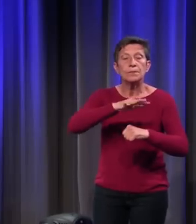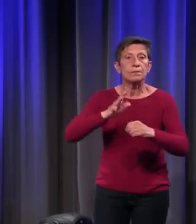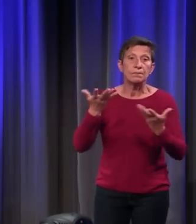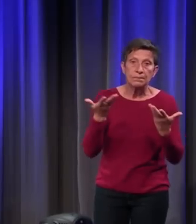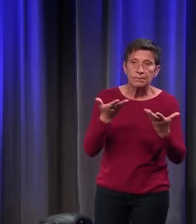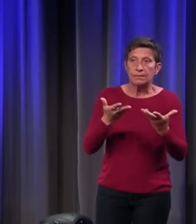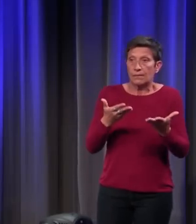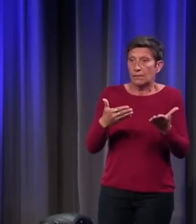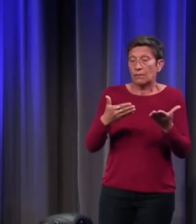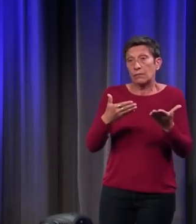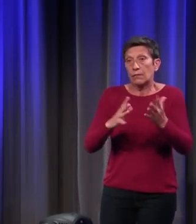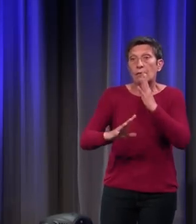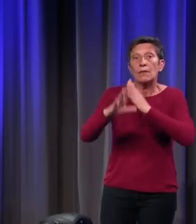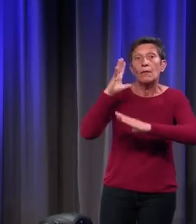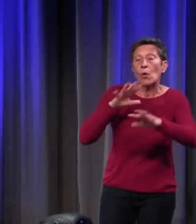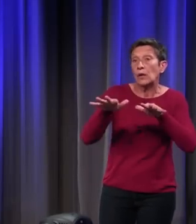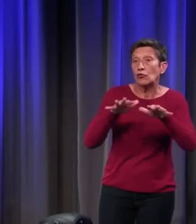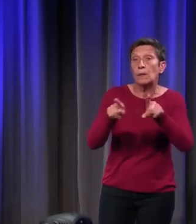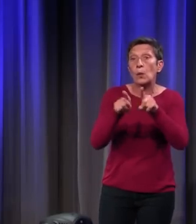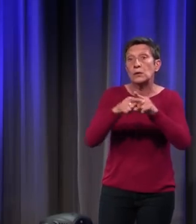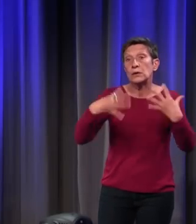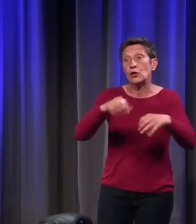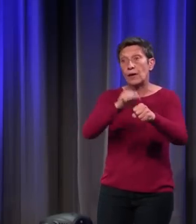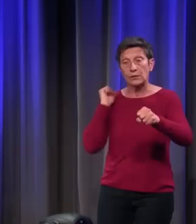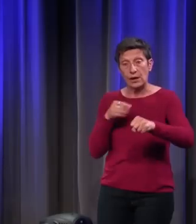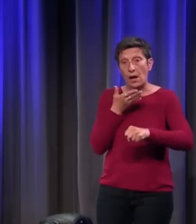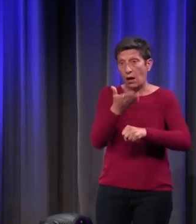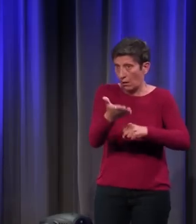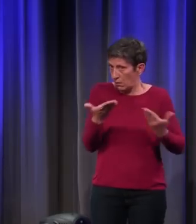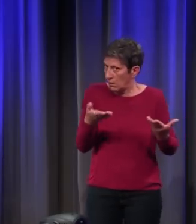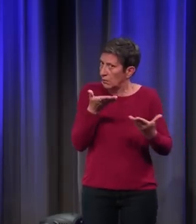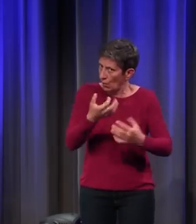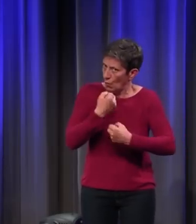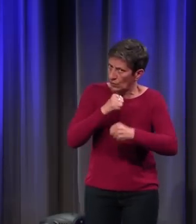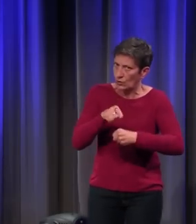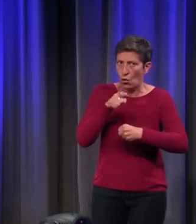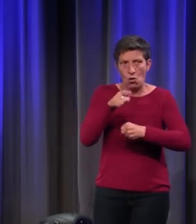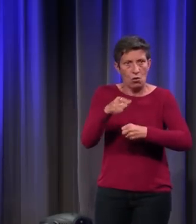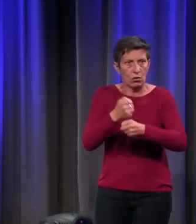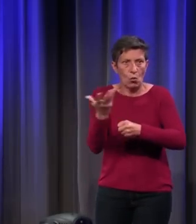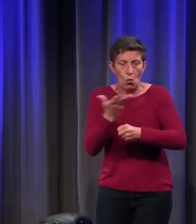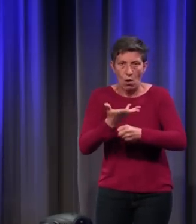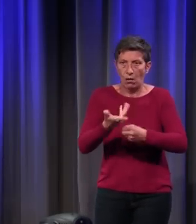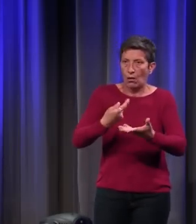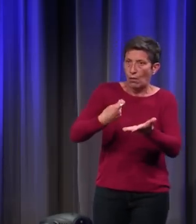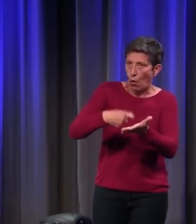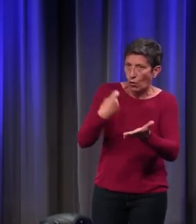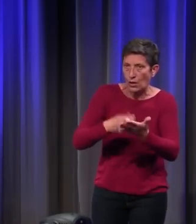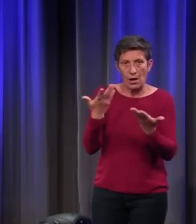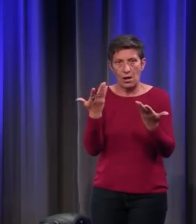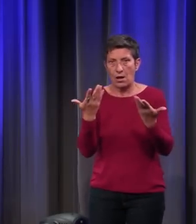Régime et encore au XIXe siècle, des banquiers, des capitaines d'industrie, des